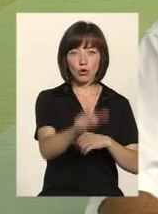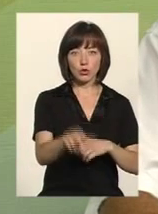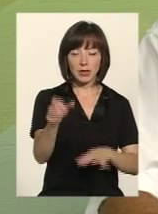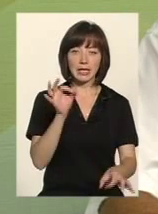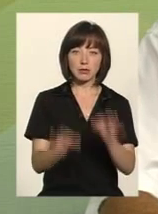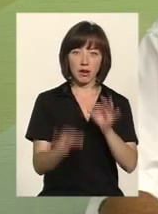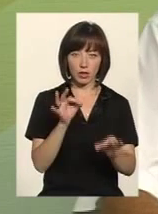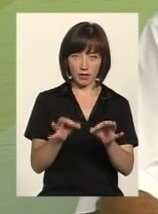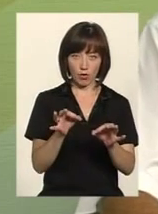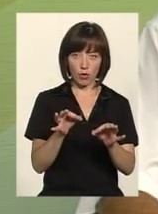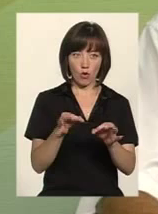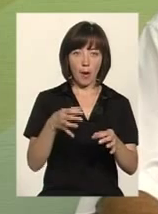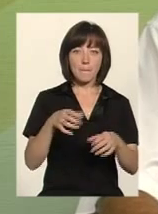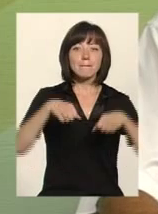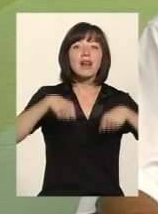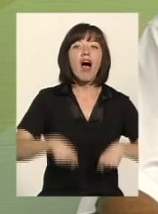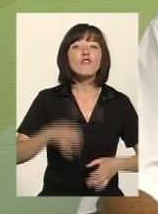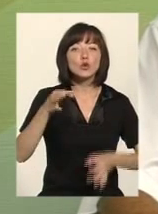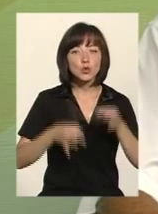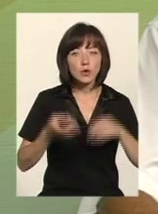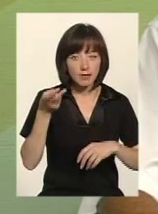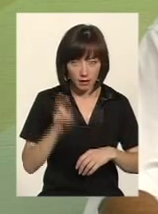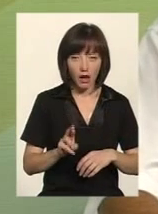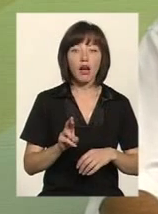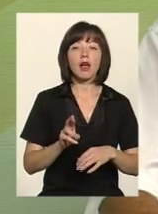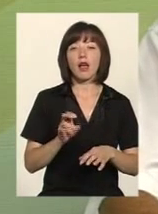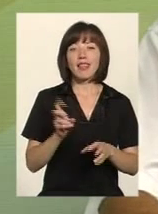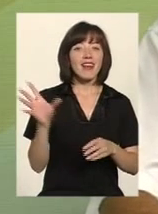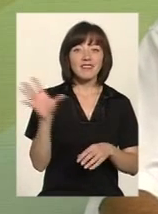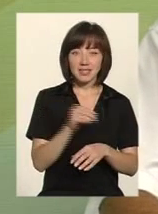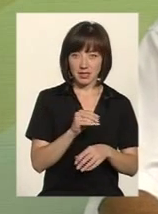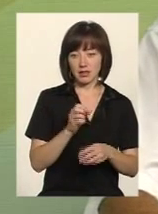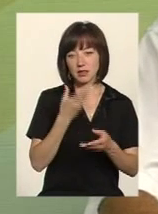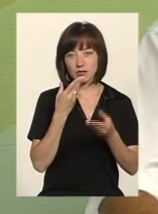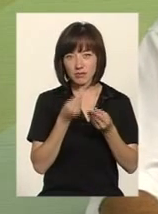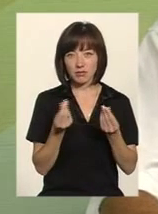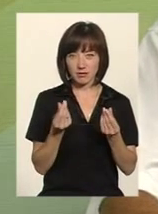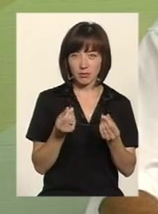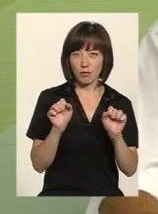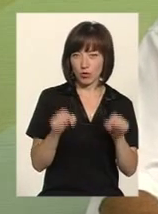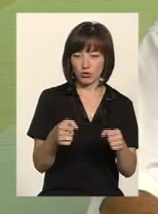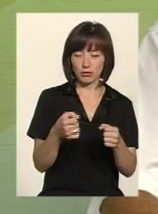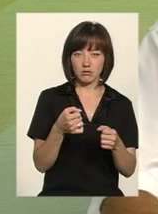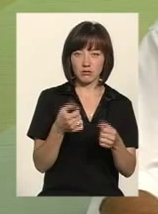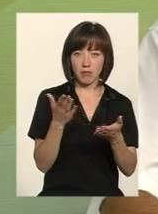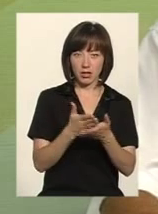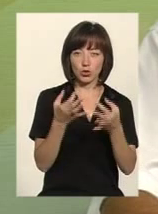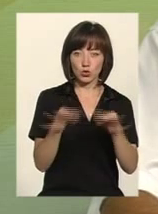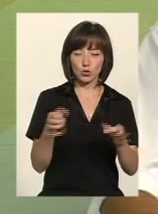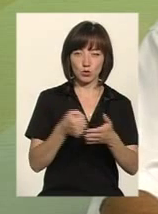справедливого правосуддя. Безперечно, що через свої фінансові статки не кожен може мати такий доступ. Тому,